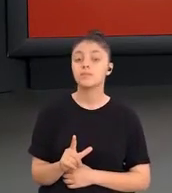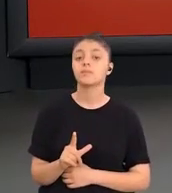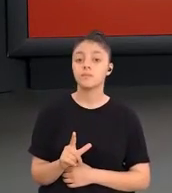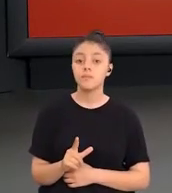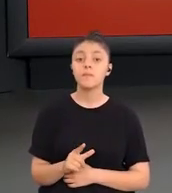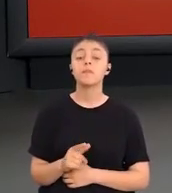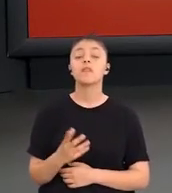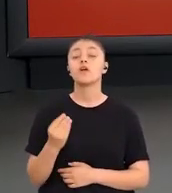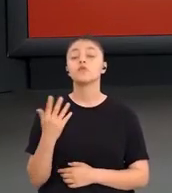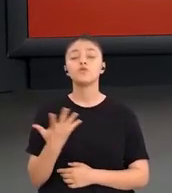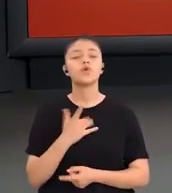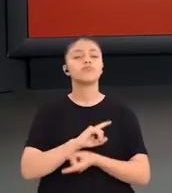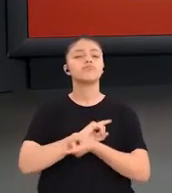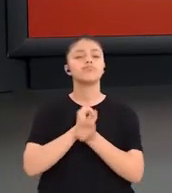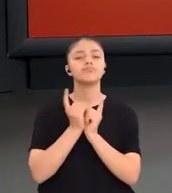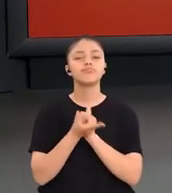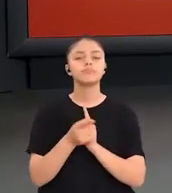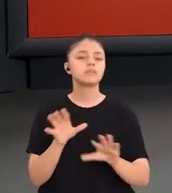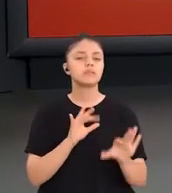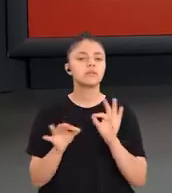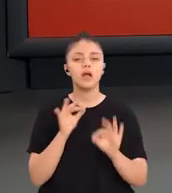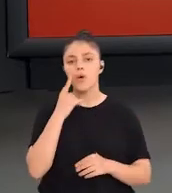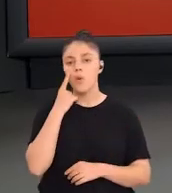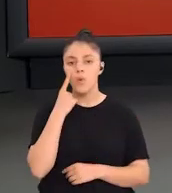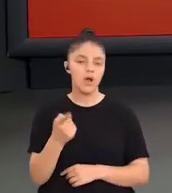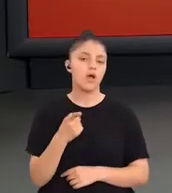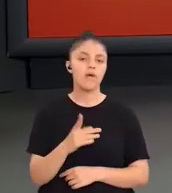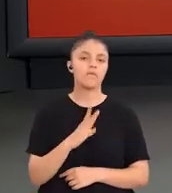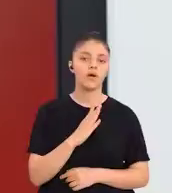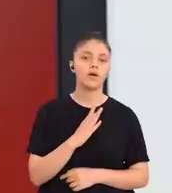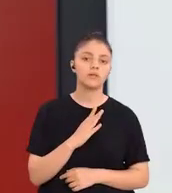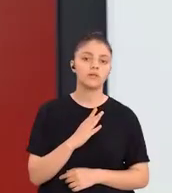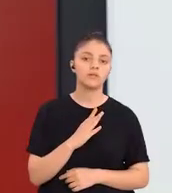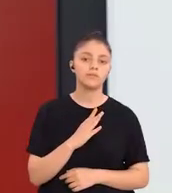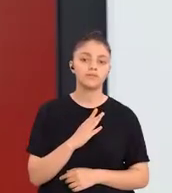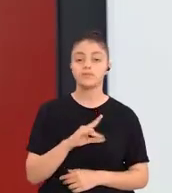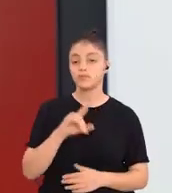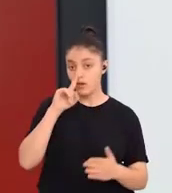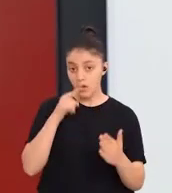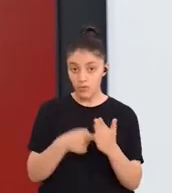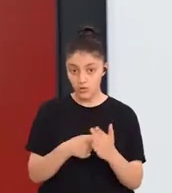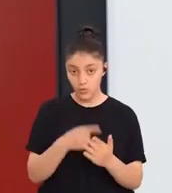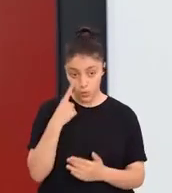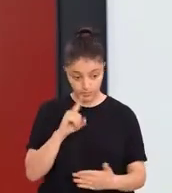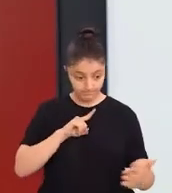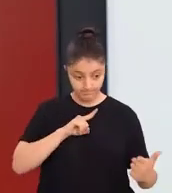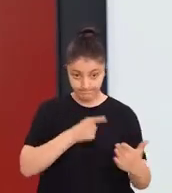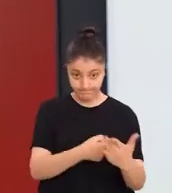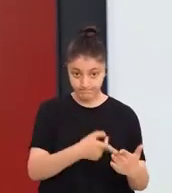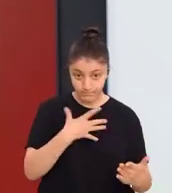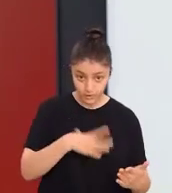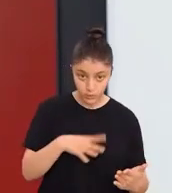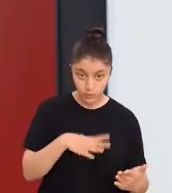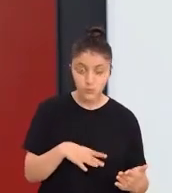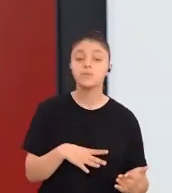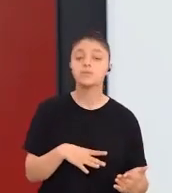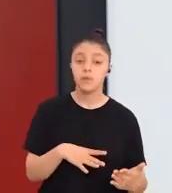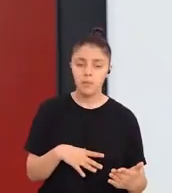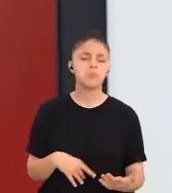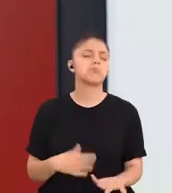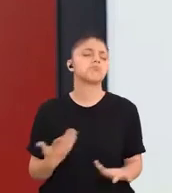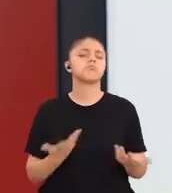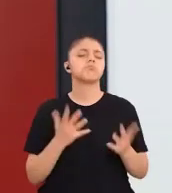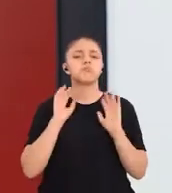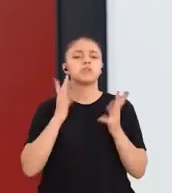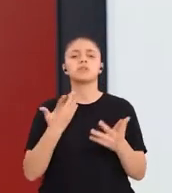Çok çeşitli seçenekleri olan bir ögedir. O amaçlara ulaşmamızı sağlayacak